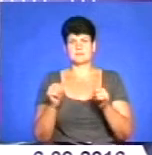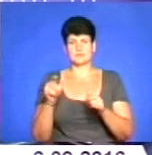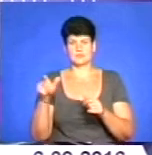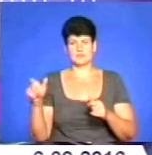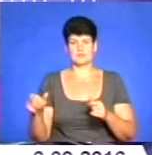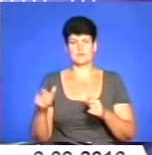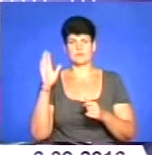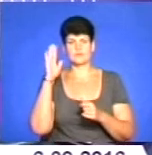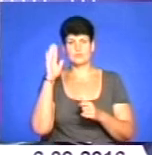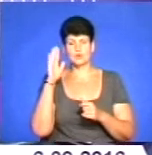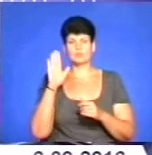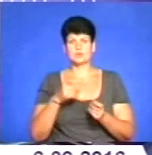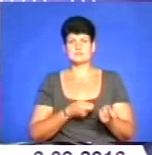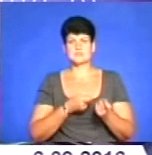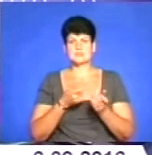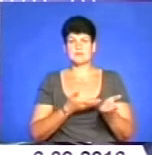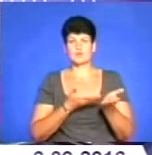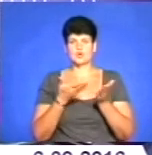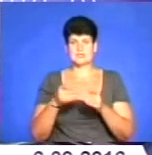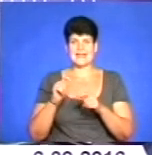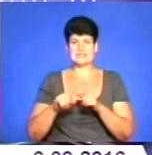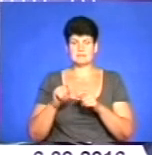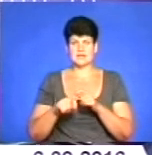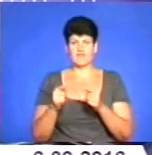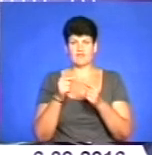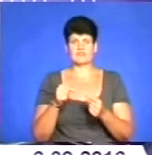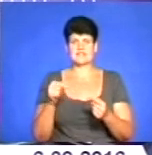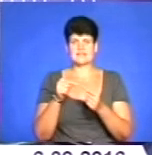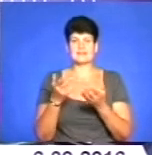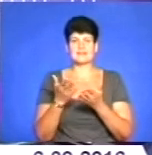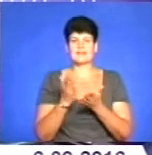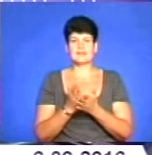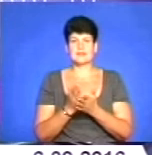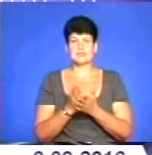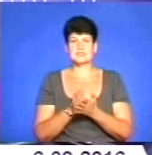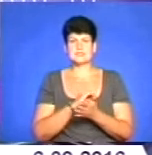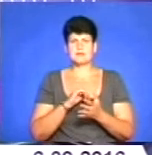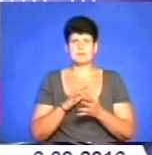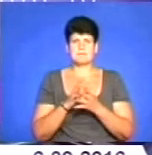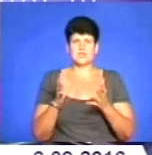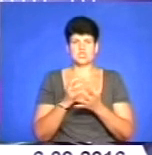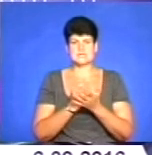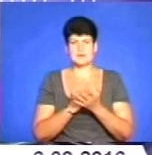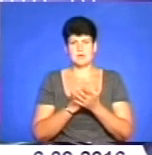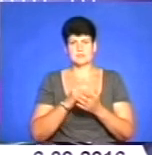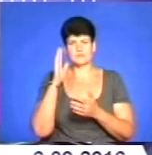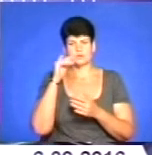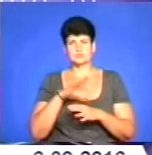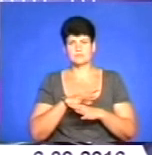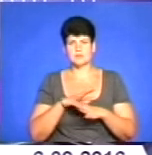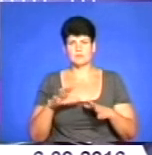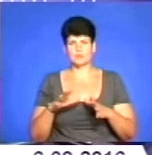Але першим ділом будемо запрошувати експертів для того, щоб визначити, де є найбільший запас води, щоб не було